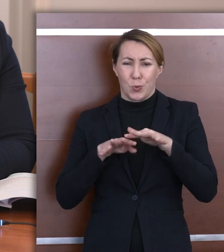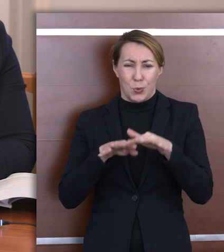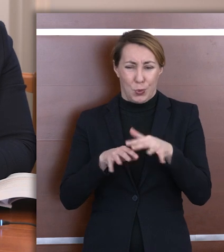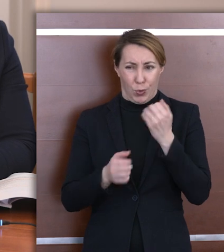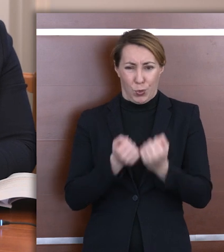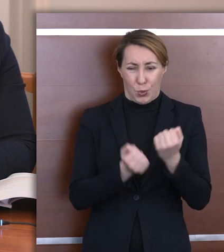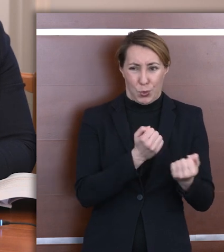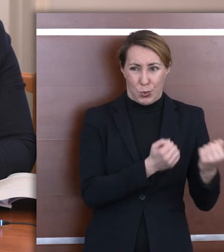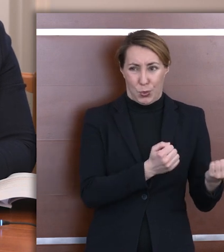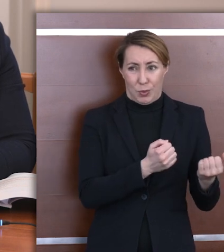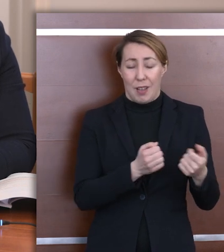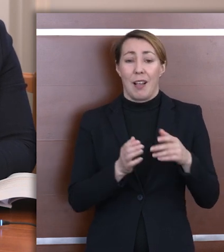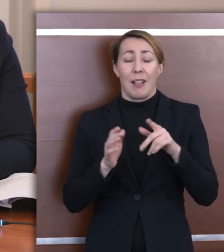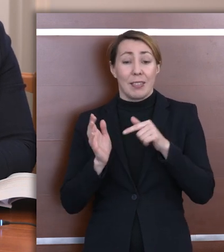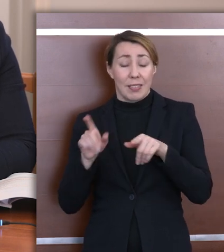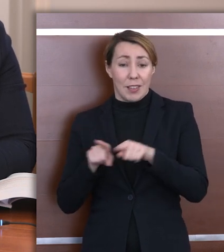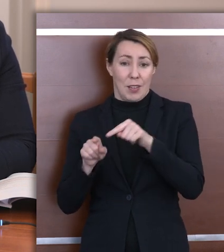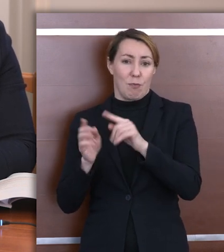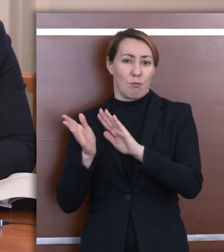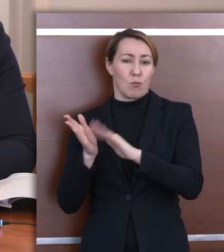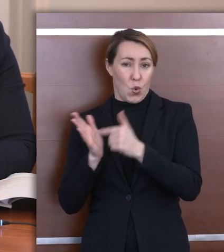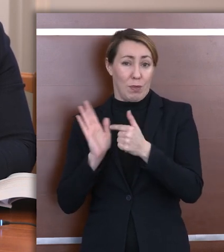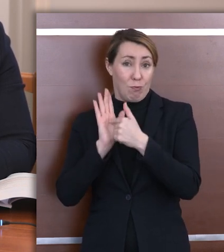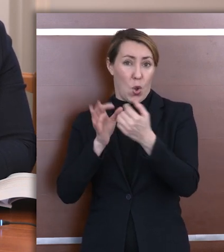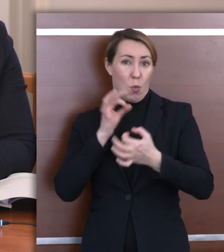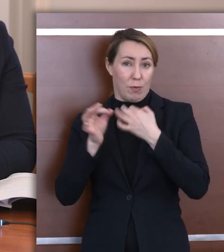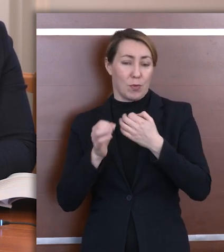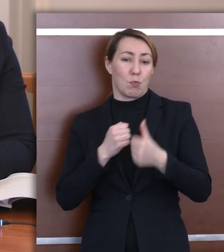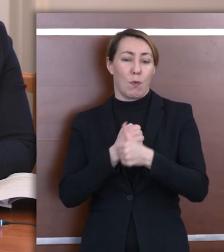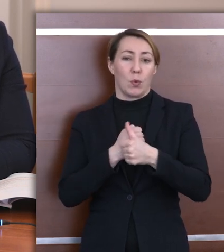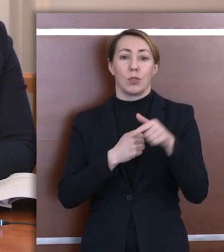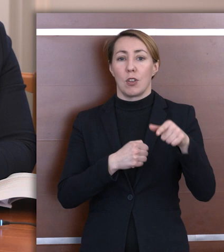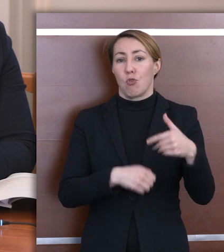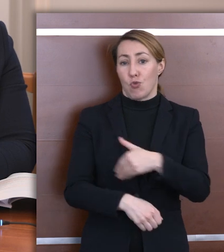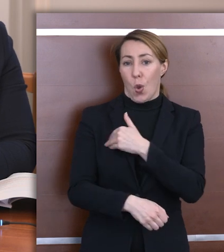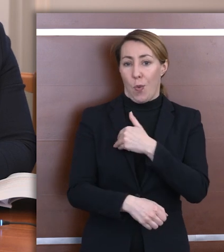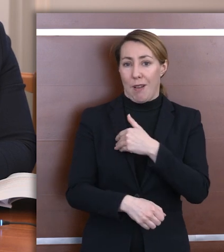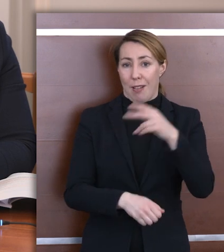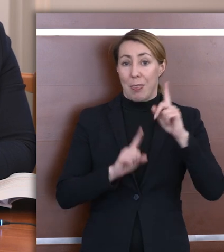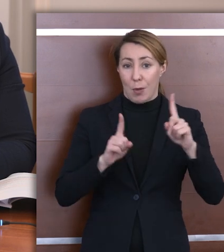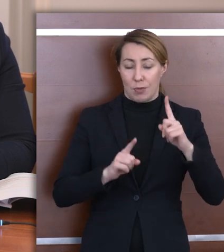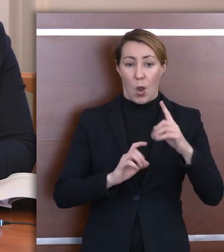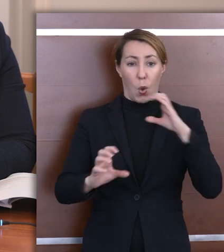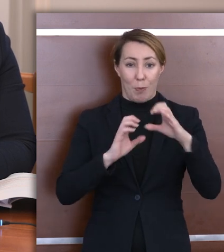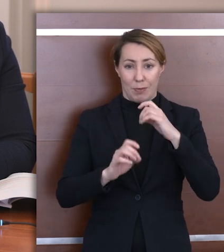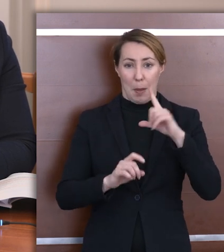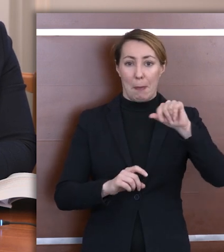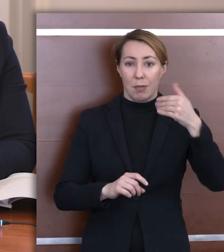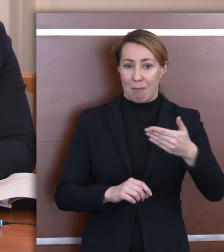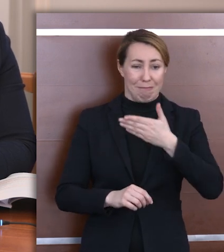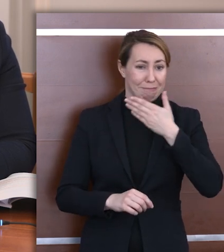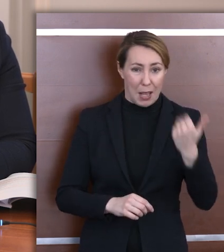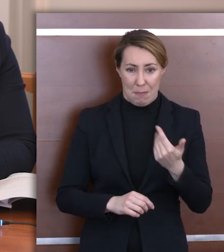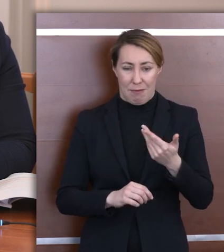Między innymi ten przypadek omówiony dziecko ze względu na to, że w szkole nauczyciele nie komunikowali się w PJM, czy była ich